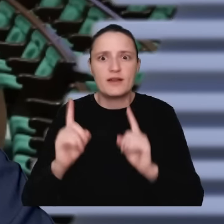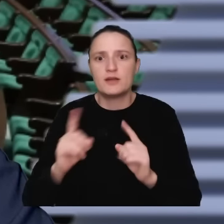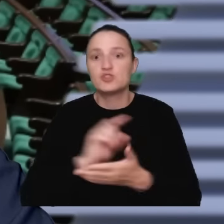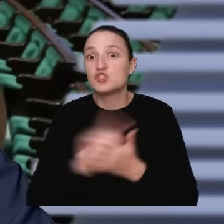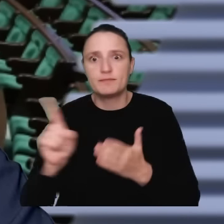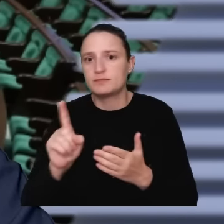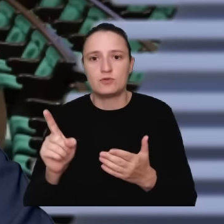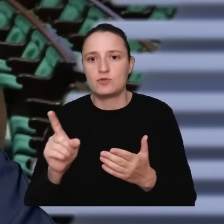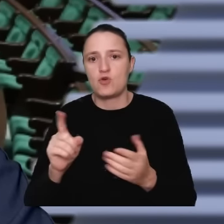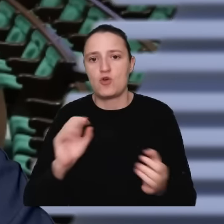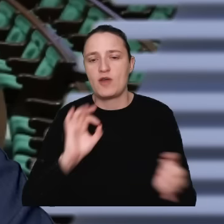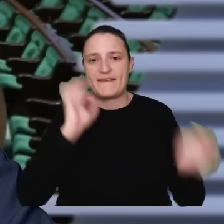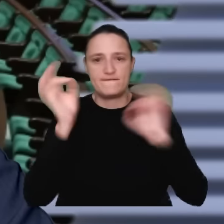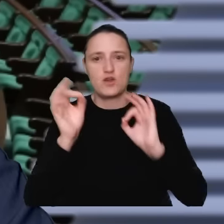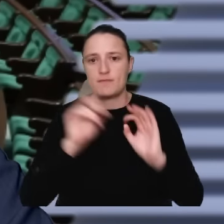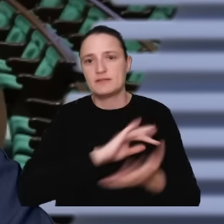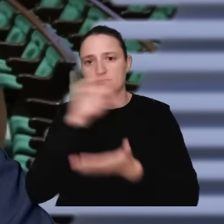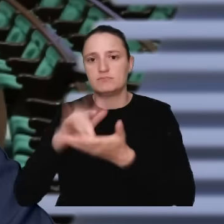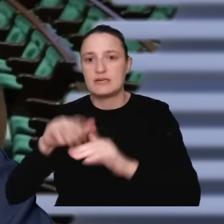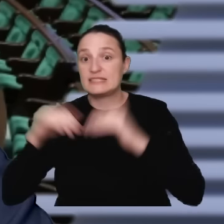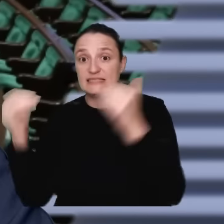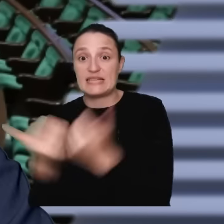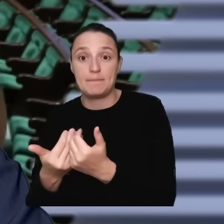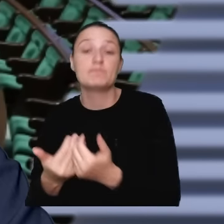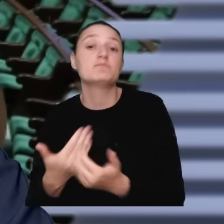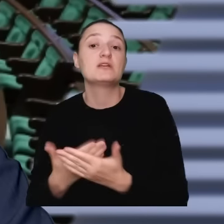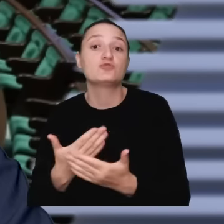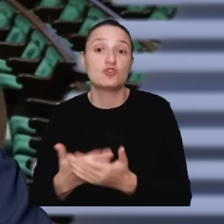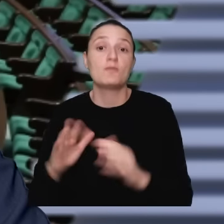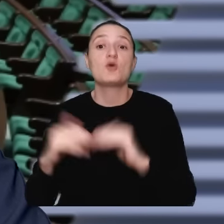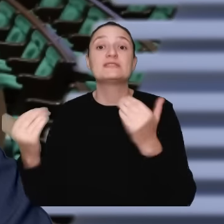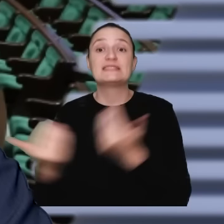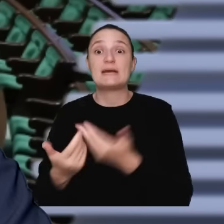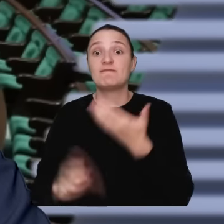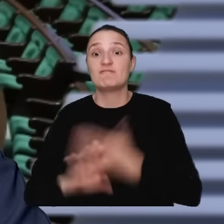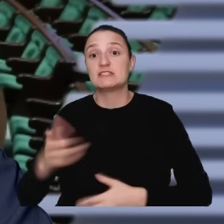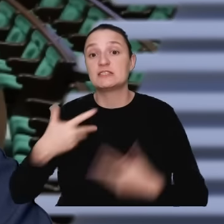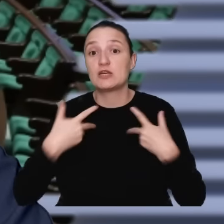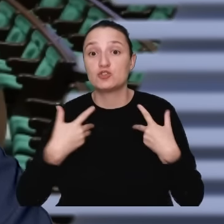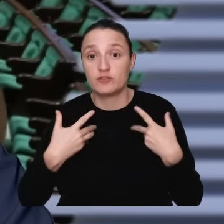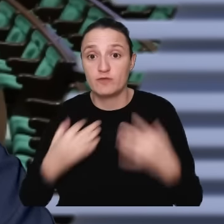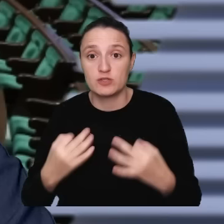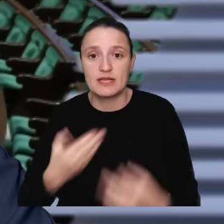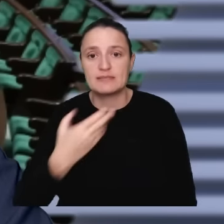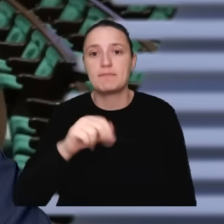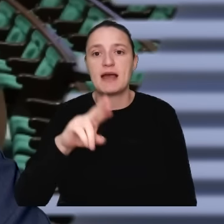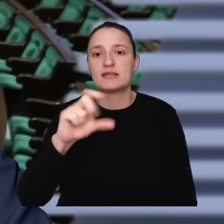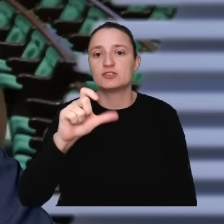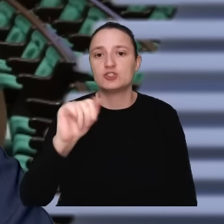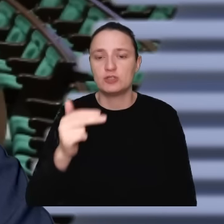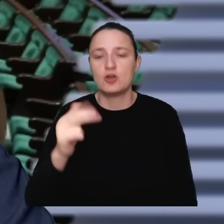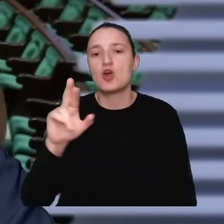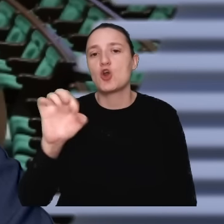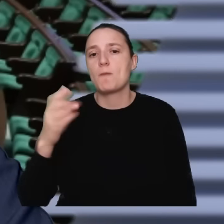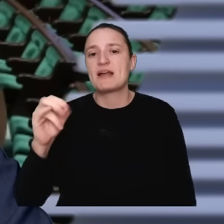i błyskawiczny na salę sejmową polskiego Sejmu, bo tam występował właśnie w tej chwili na żywo Marcin Romanowski, poseł suwerennej